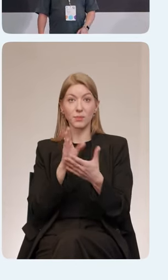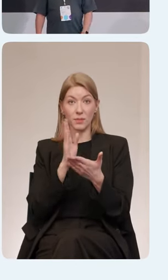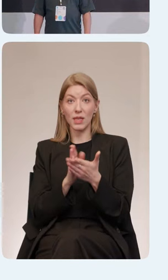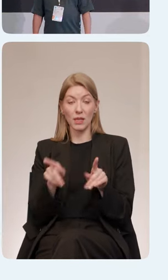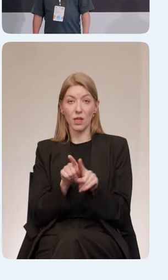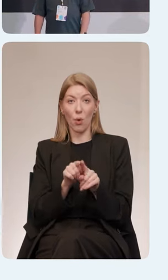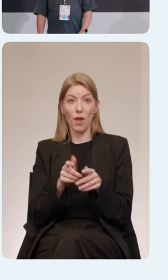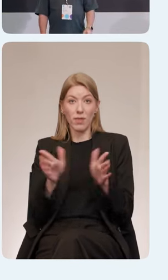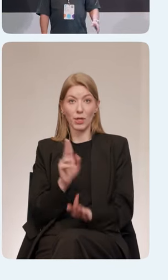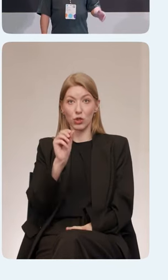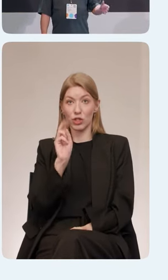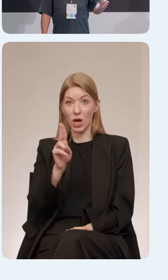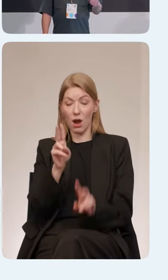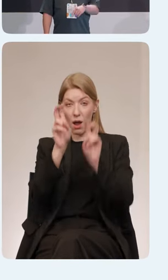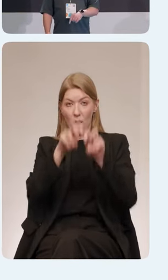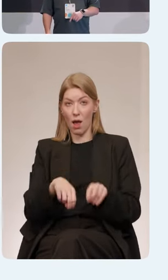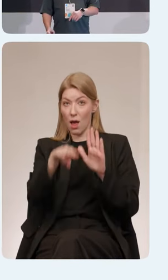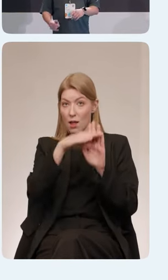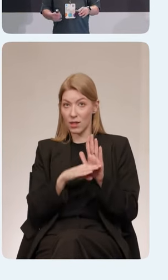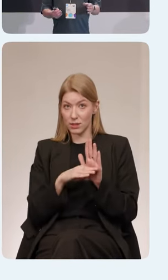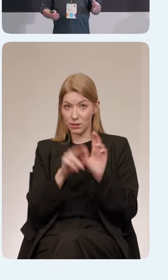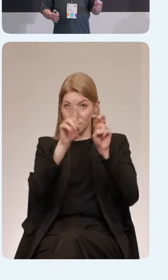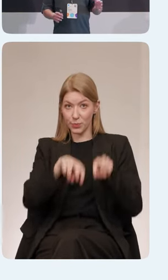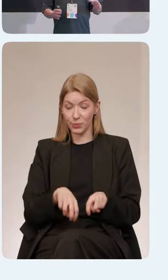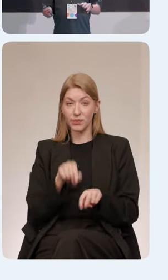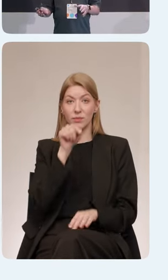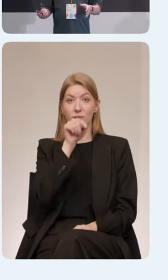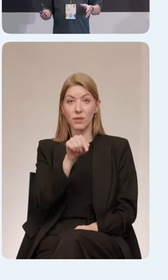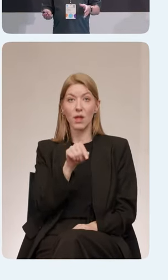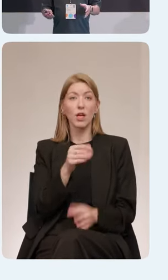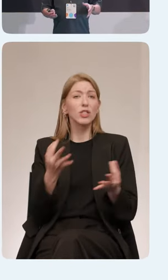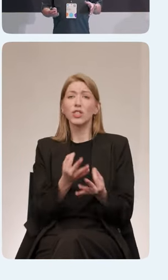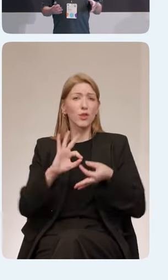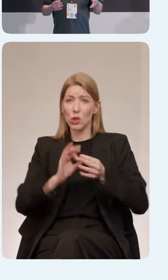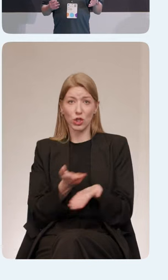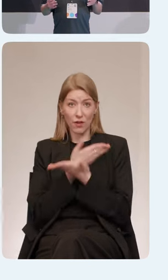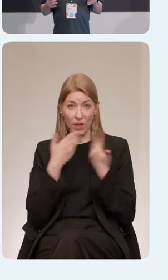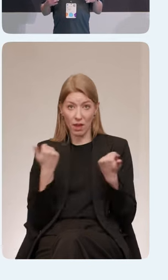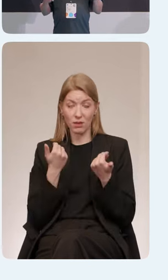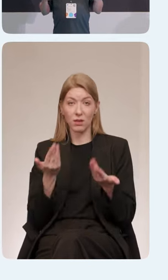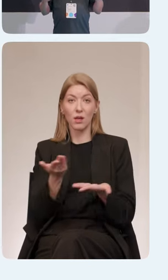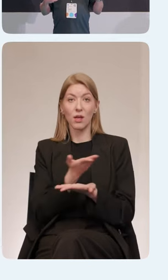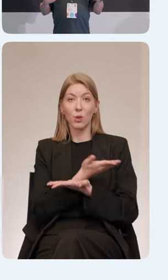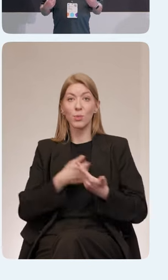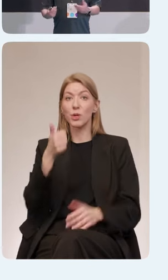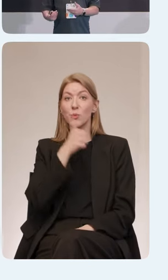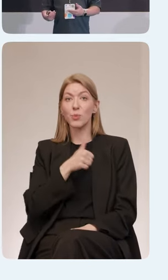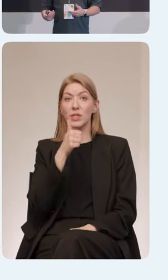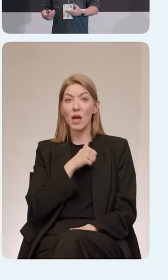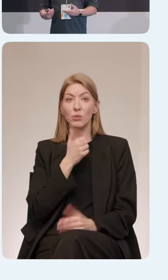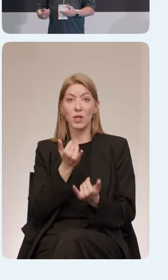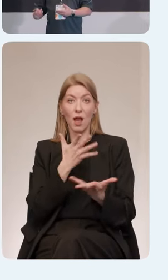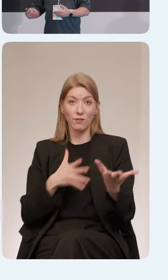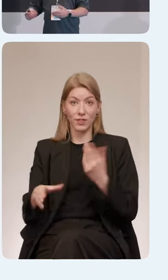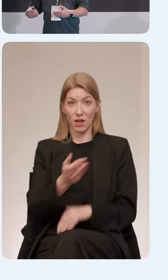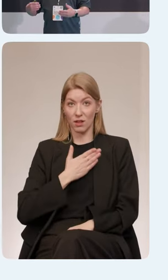-лист в самой джири, то есть там ничего сложного нет. Мы пытаемся во всех вот этих наших